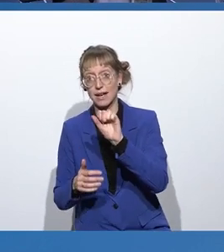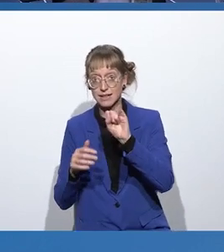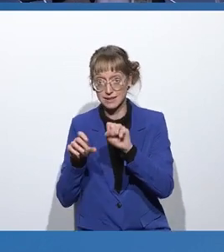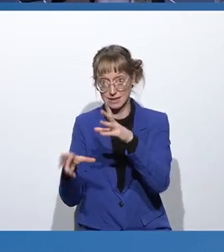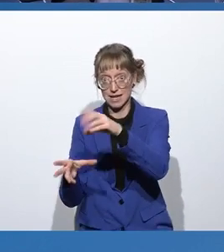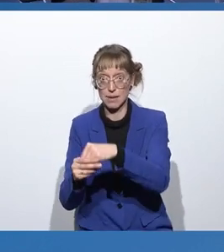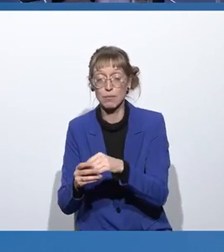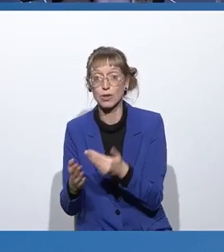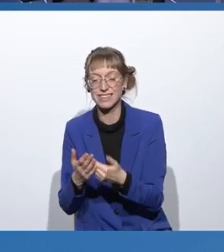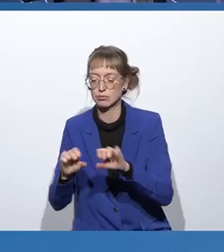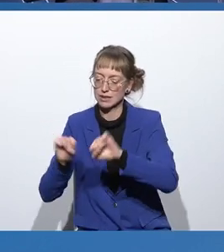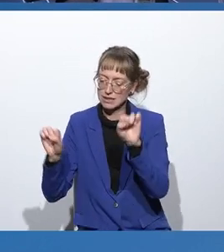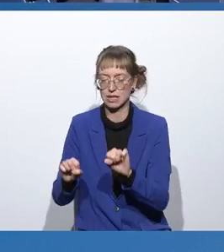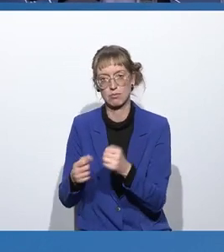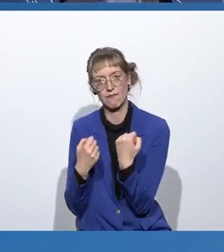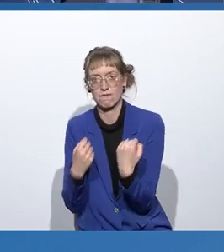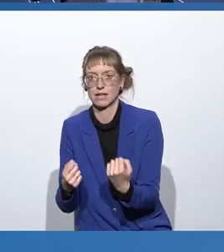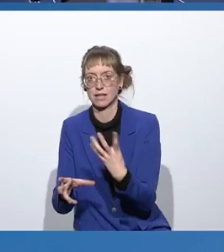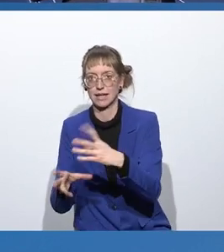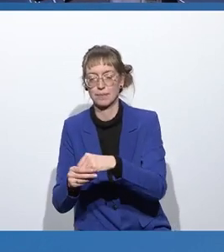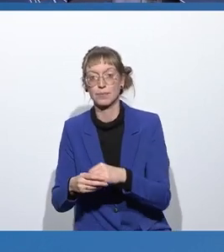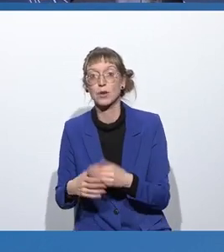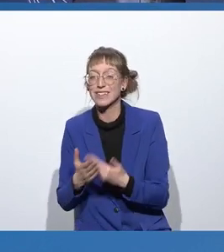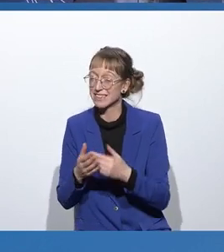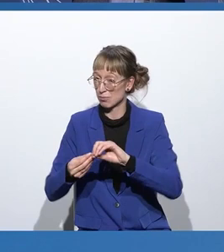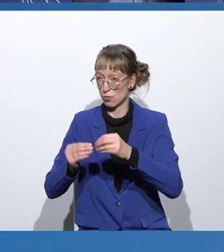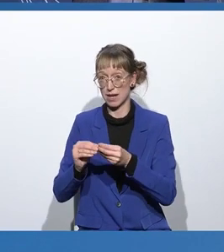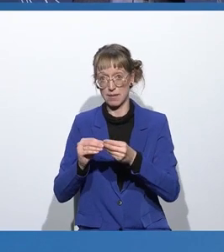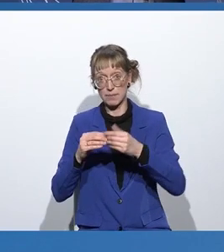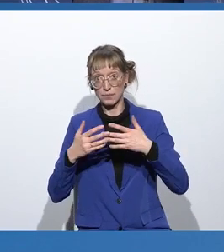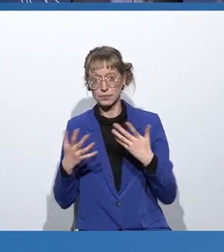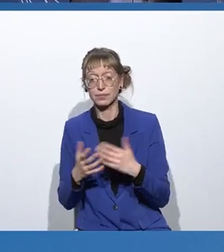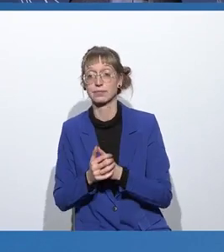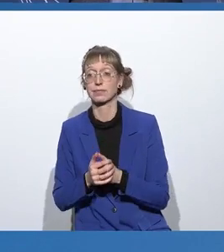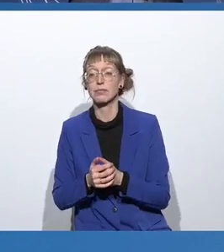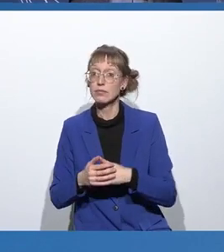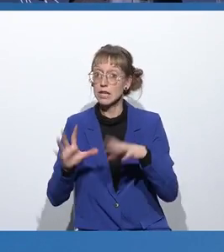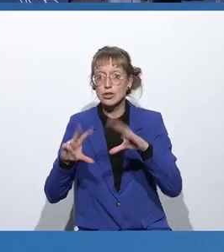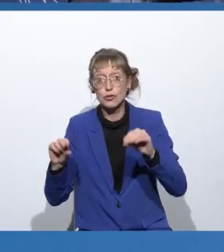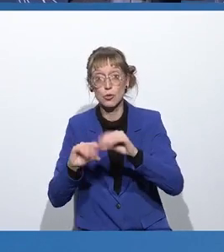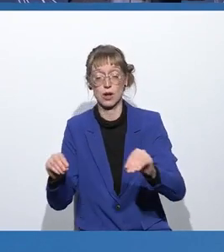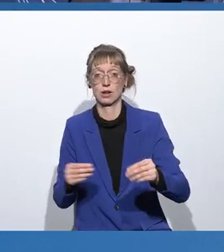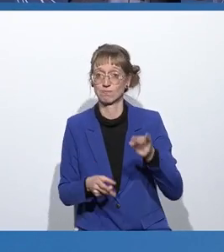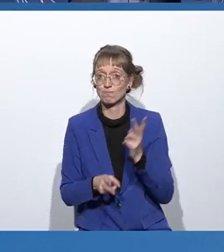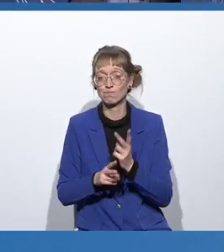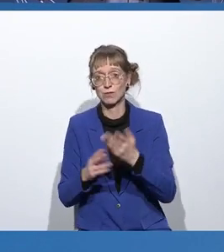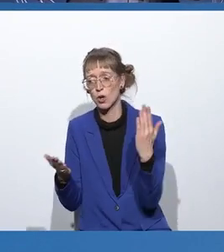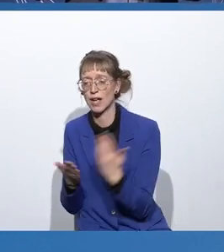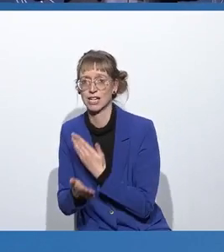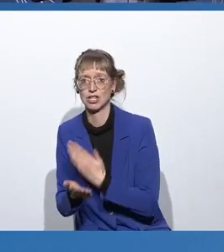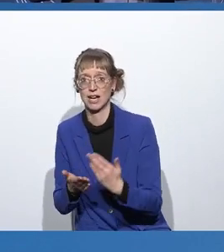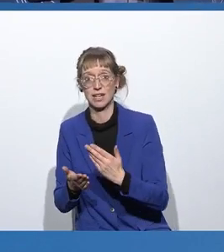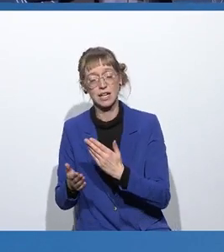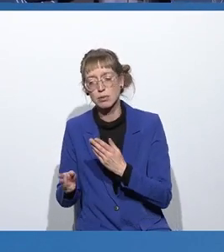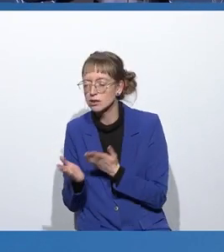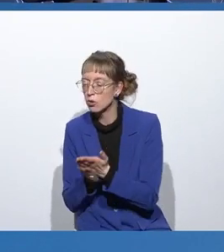System verfestigt werden. Und dann wirklich das Problem hat, dass die Software wirklich konstant entscheidet, aber auch konstant